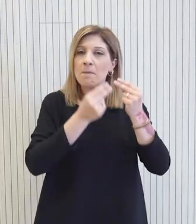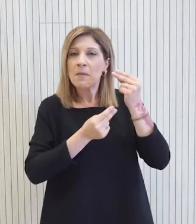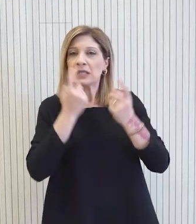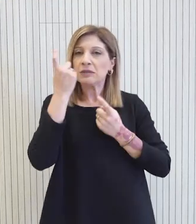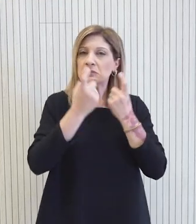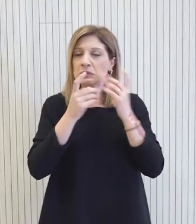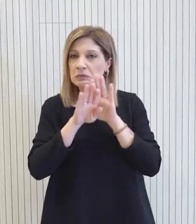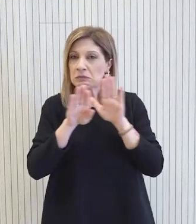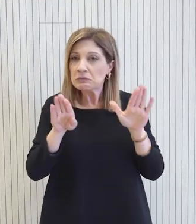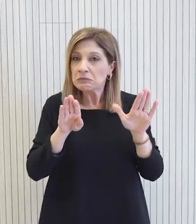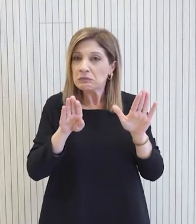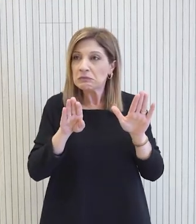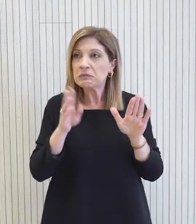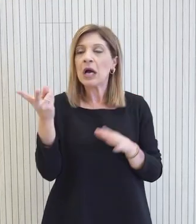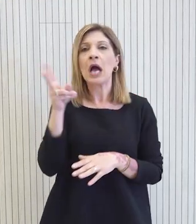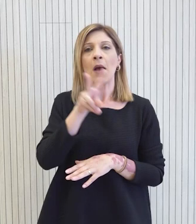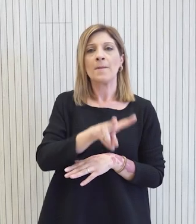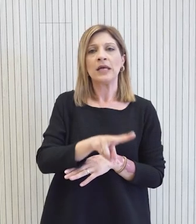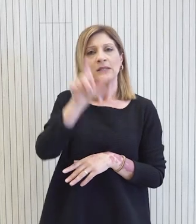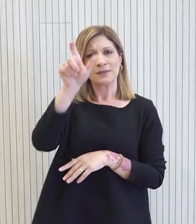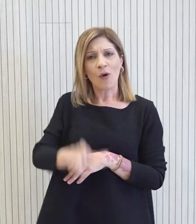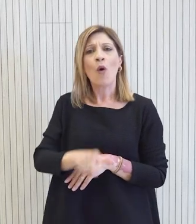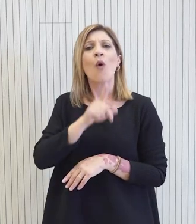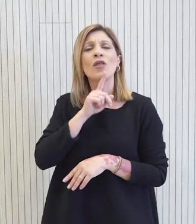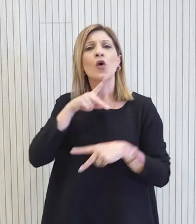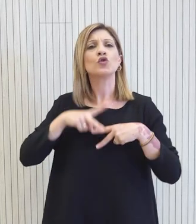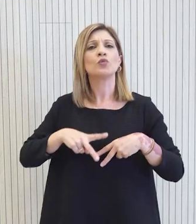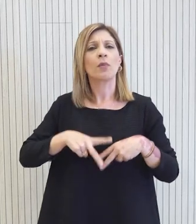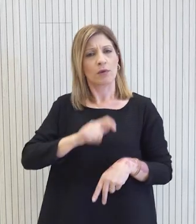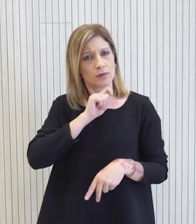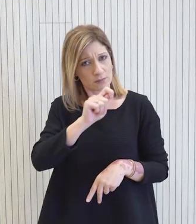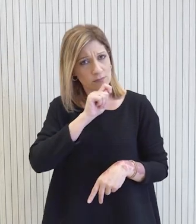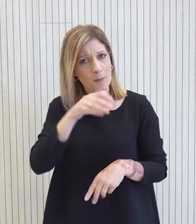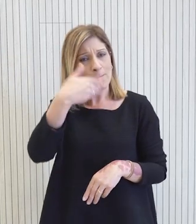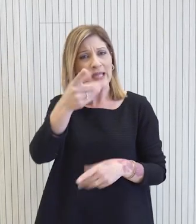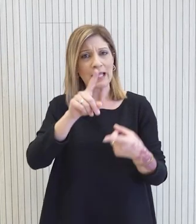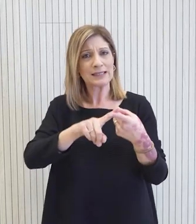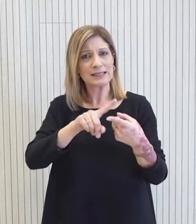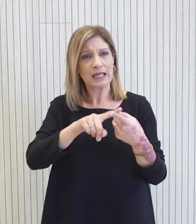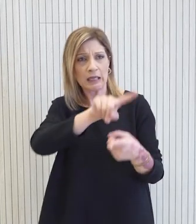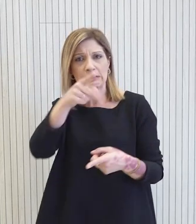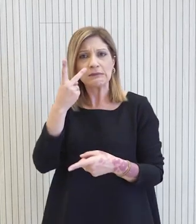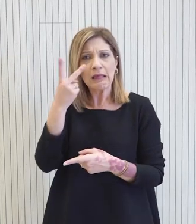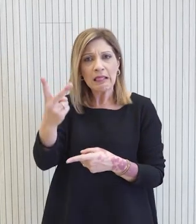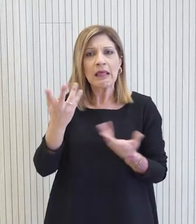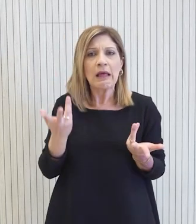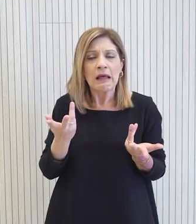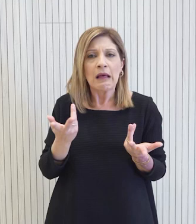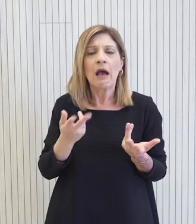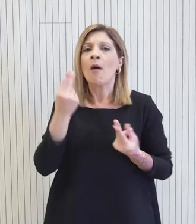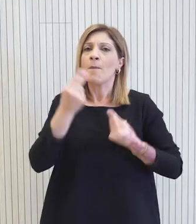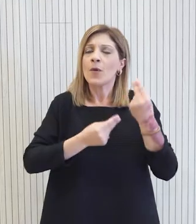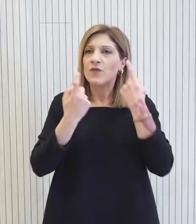ο Υπουργός. Μα δεν κάνω λάθος. Ο ίδιος ο Υπουργός Εσοτερικών έχει προβήσει δηλώσεις μετά την σύσκεψη και αυτό που είχε αναφέρει ότι αν δεν υπήρχε